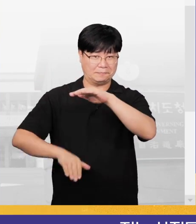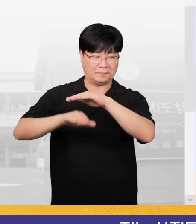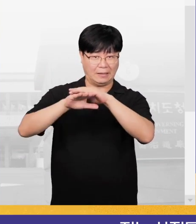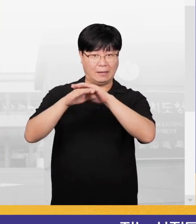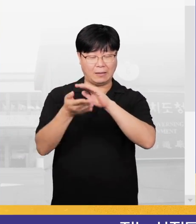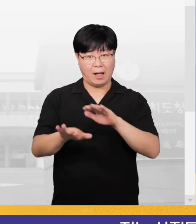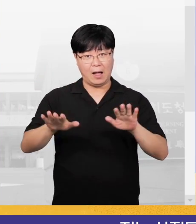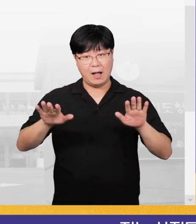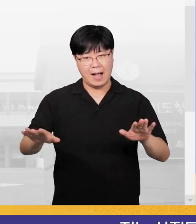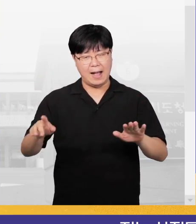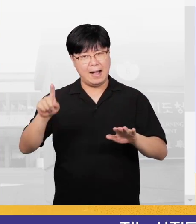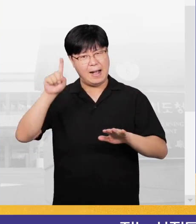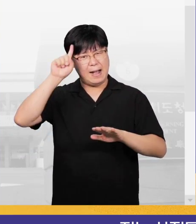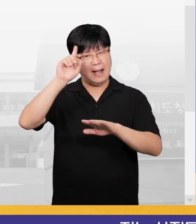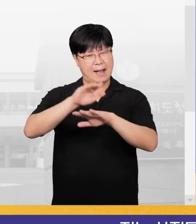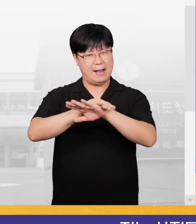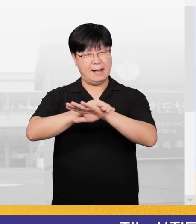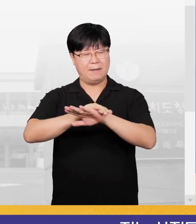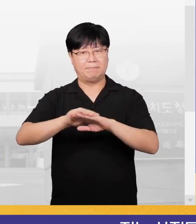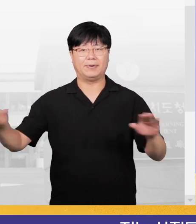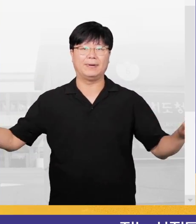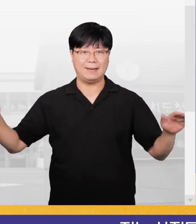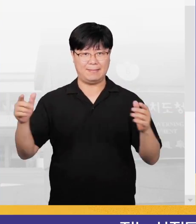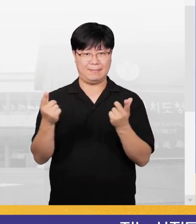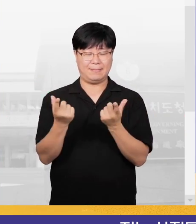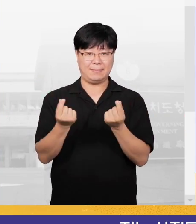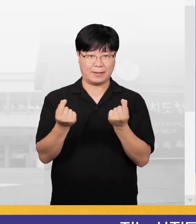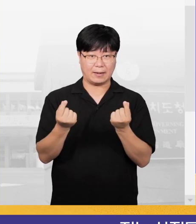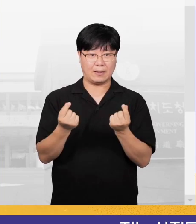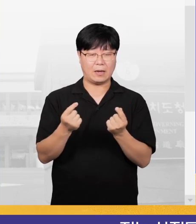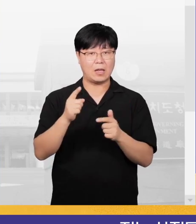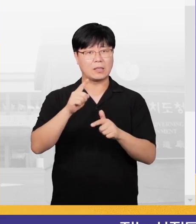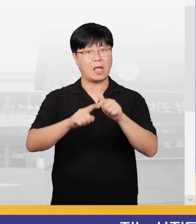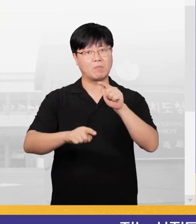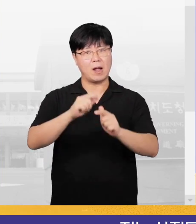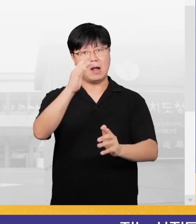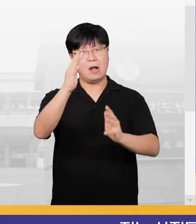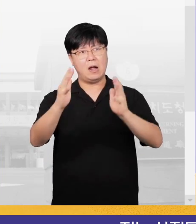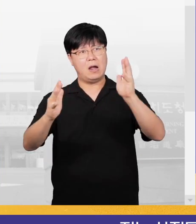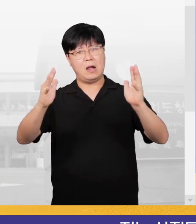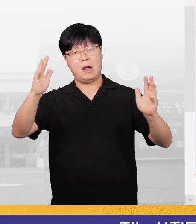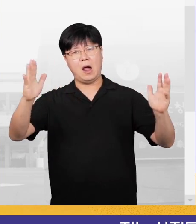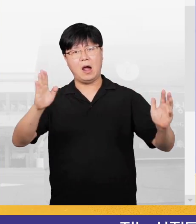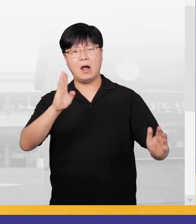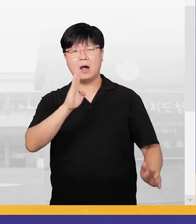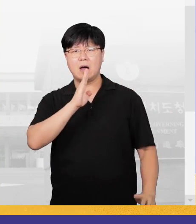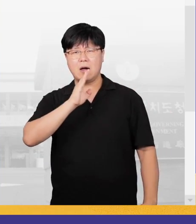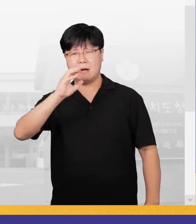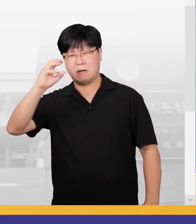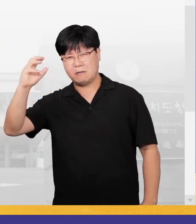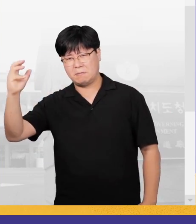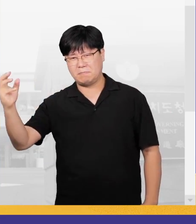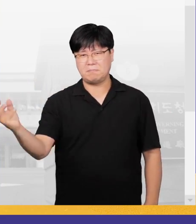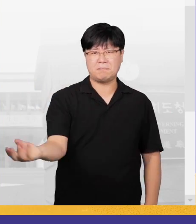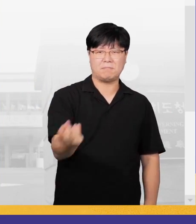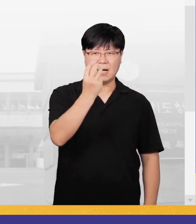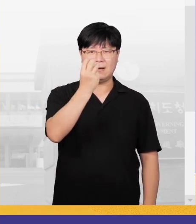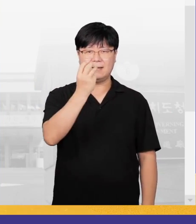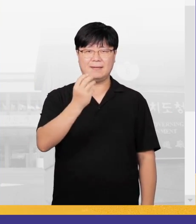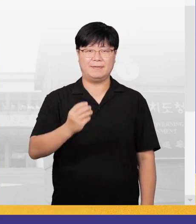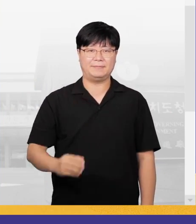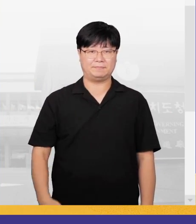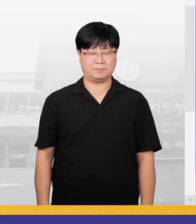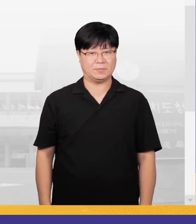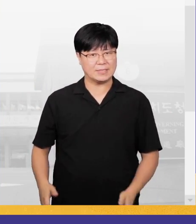오늘 제가 스트레스가 많이 받았는데 힐링이 될 것 같아요. 나무가 많고